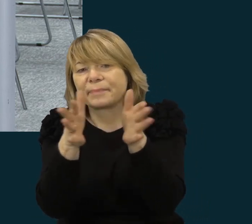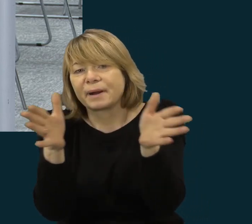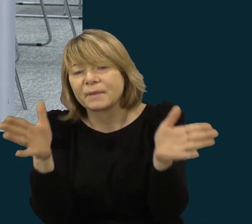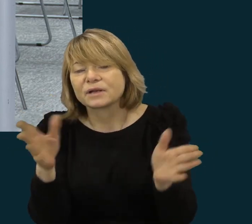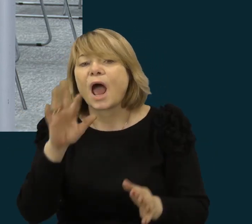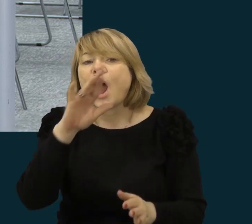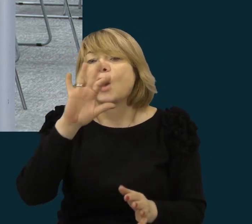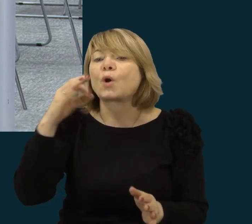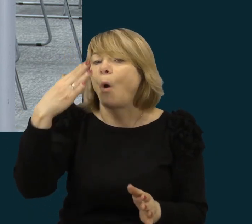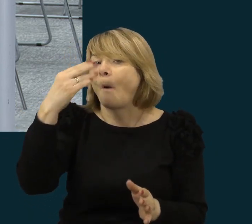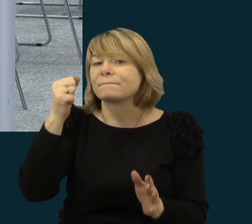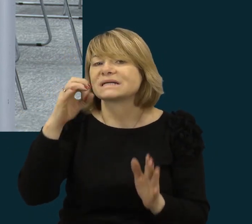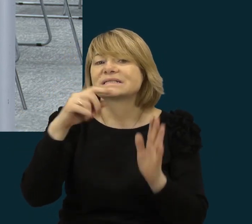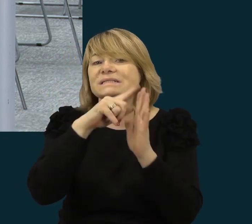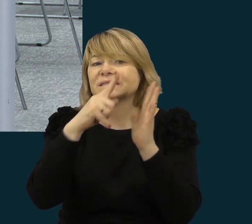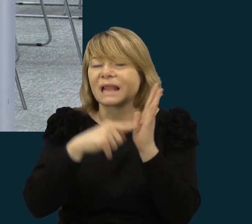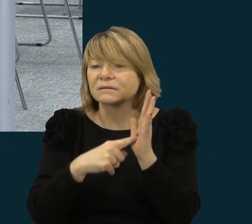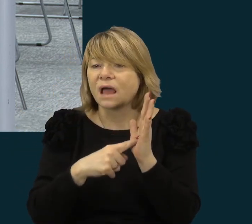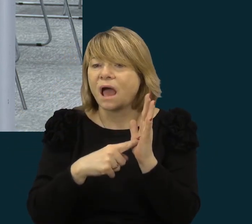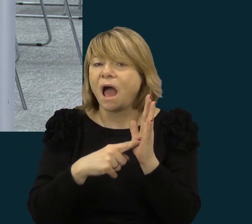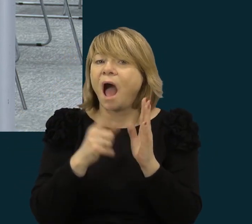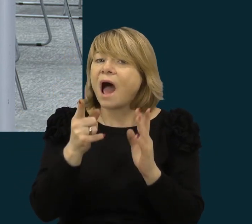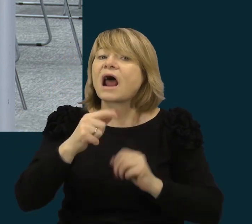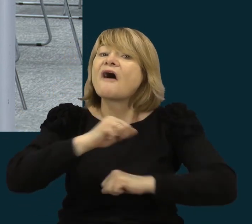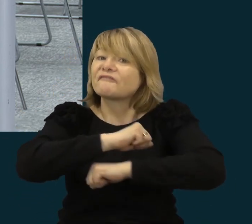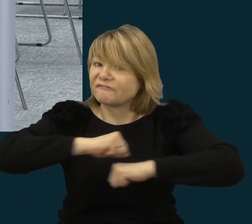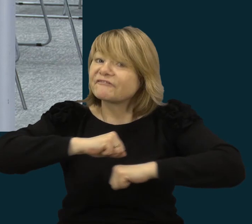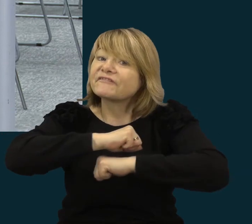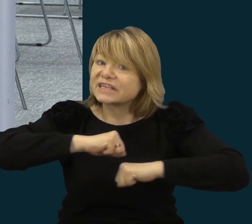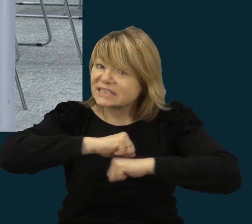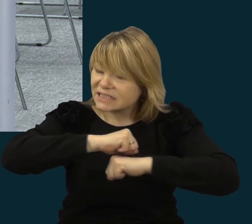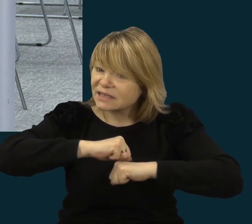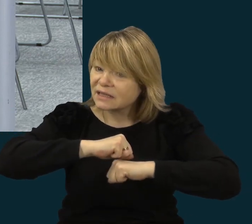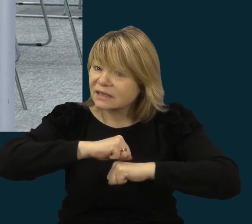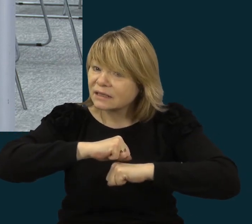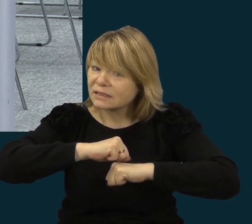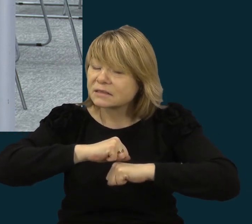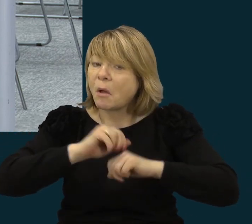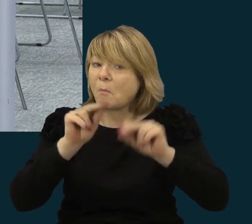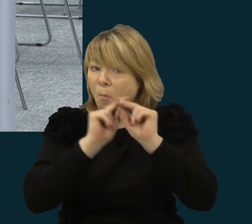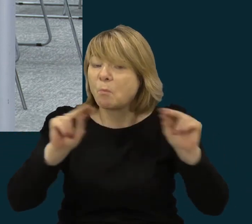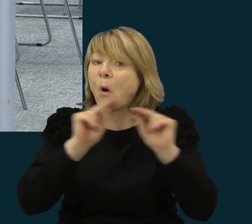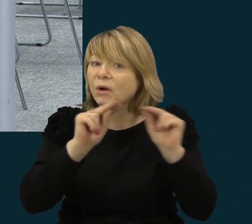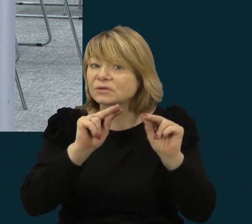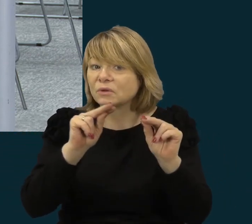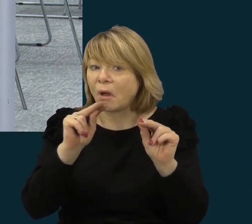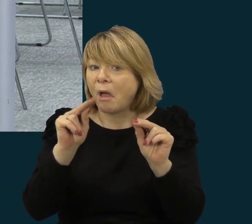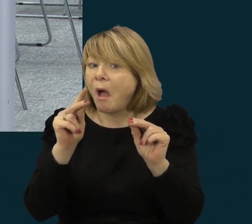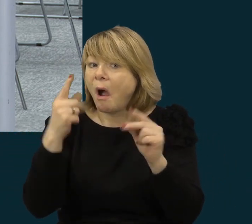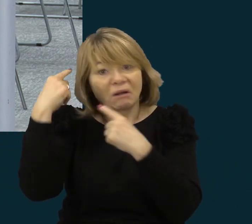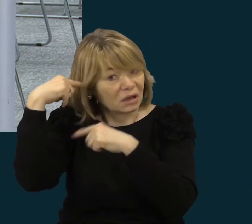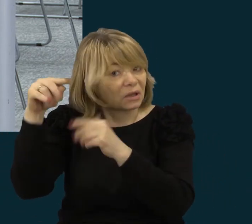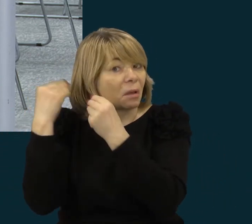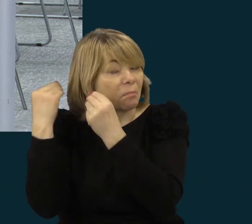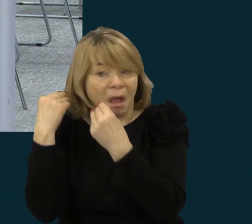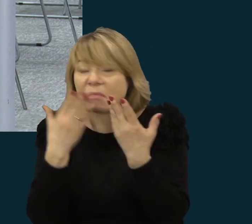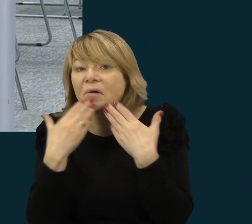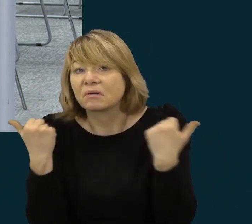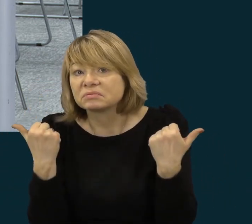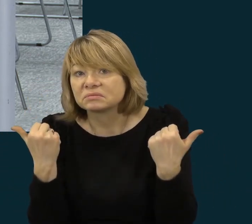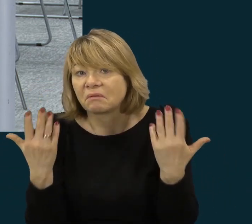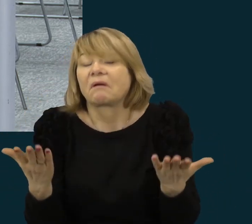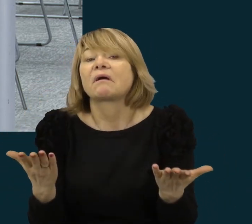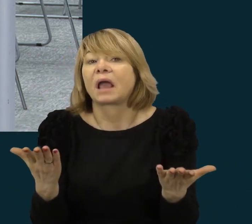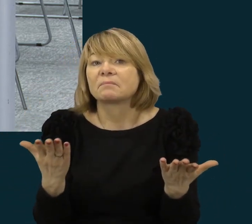Romas, ar tik fizinio lavinimo mokytojams kitų dalykų tada nereikalinga. Aš tikriausiai mėginsiu performuoluoti šitą